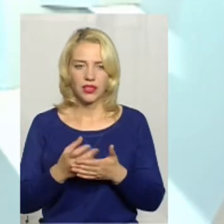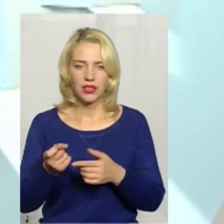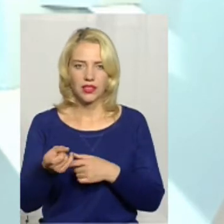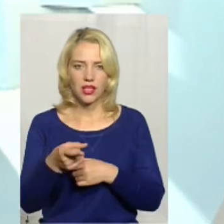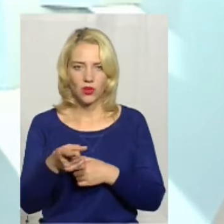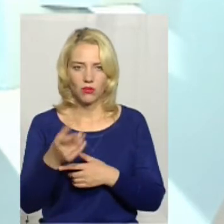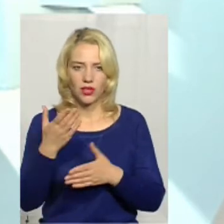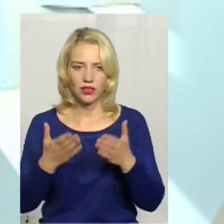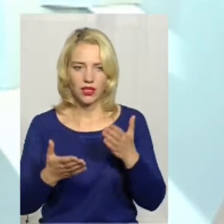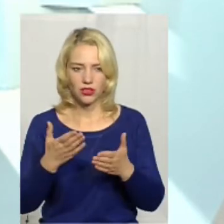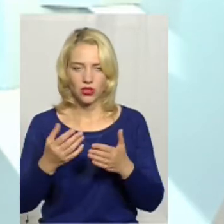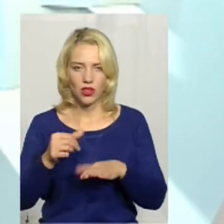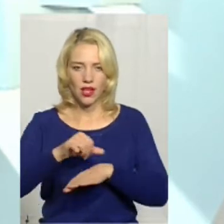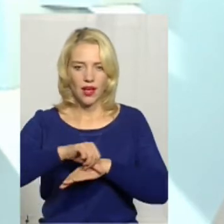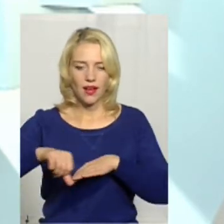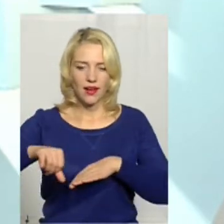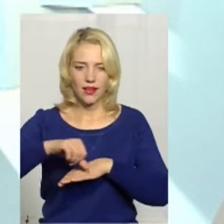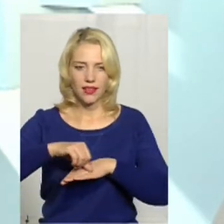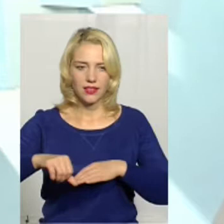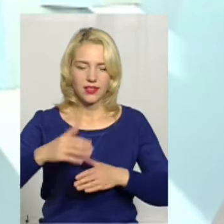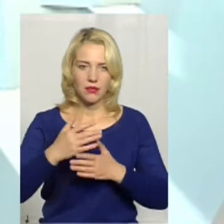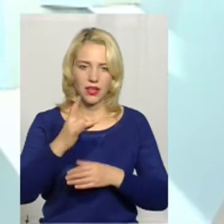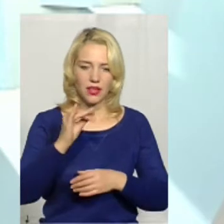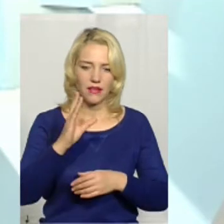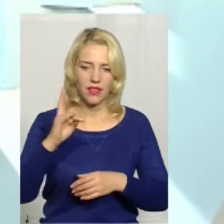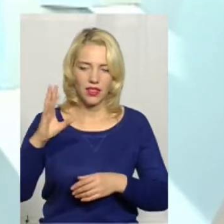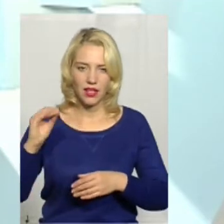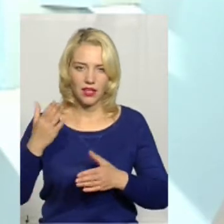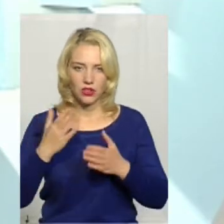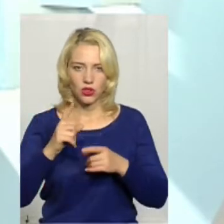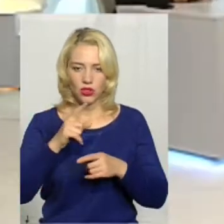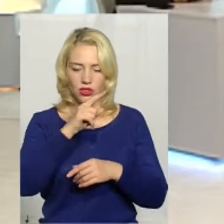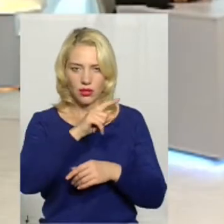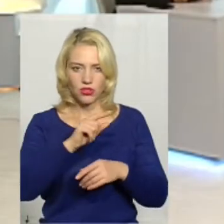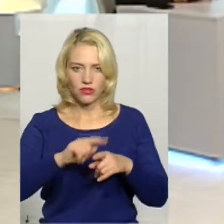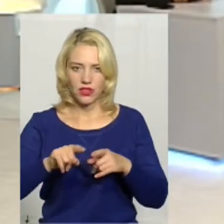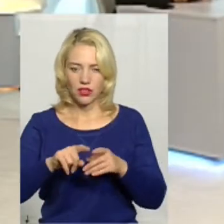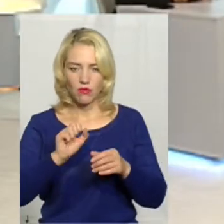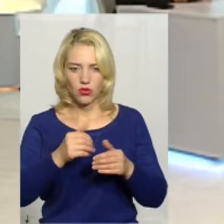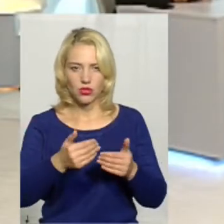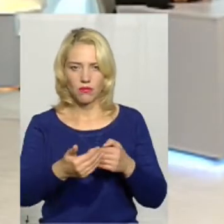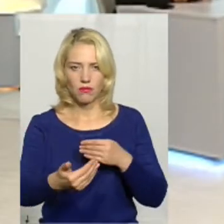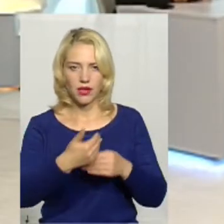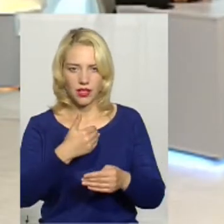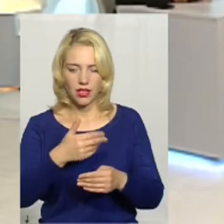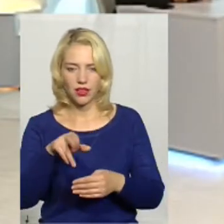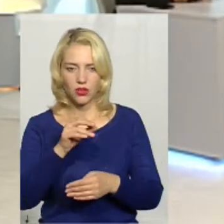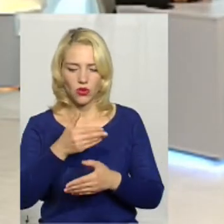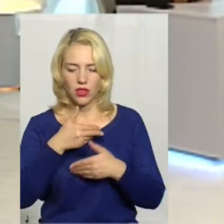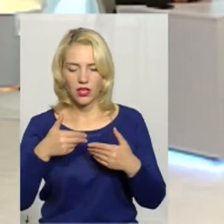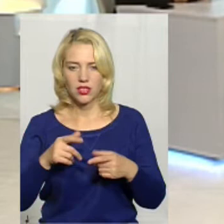з Тернополя, якщо десь на границі чи з Рівного області, може скоріше швидко приїхати і надати допомогу,